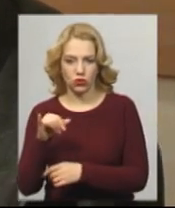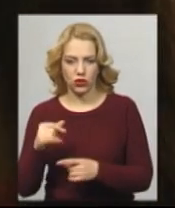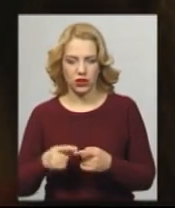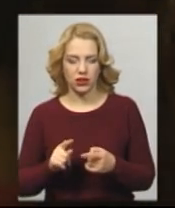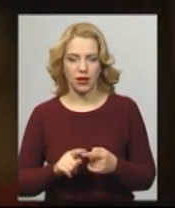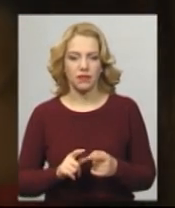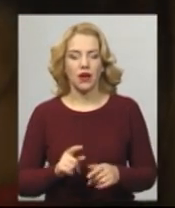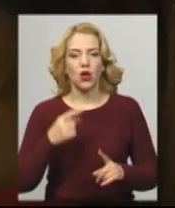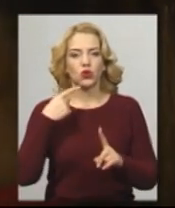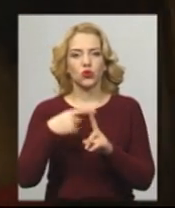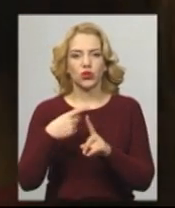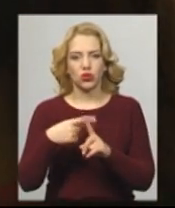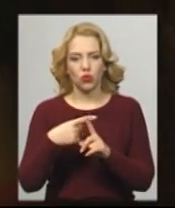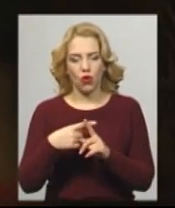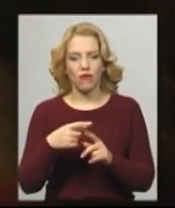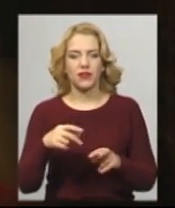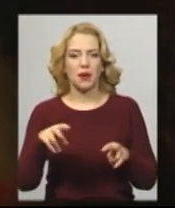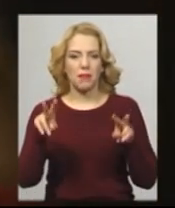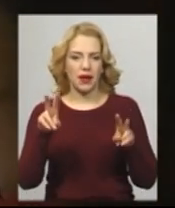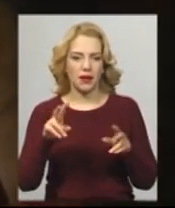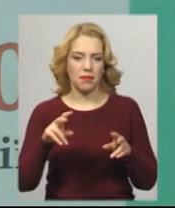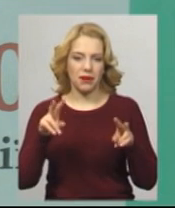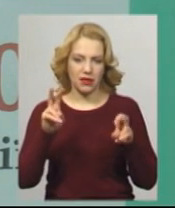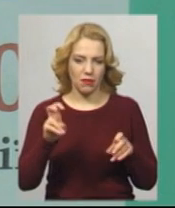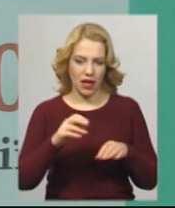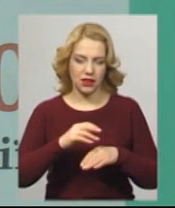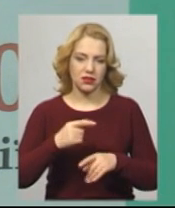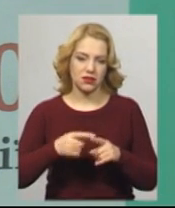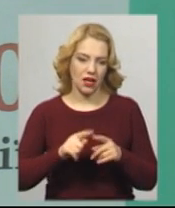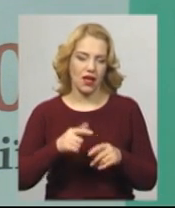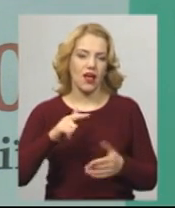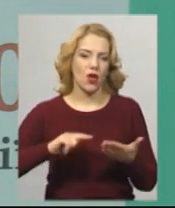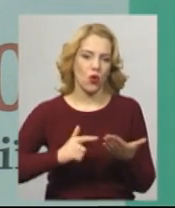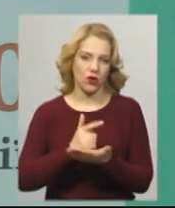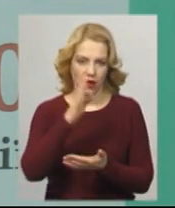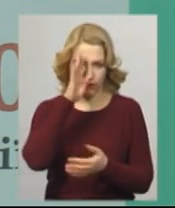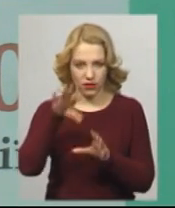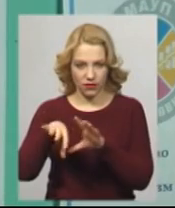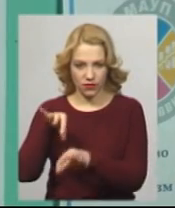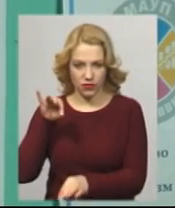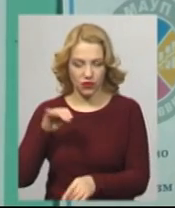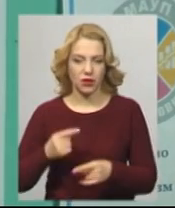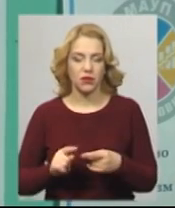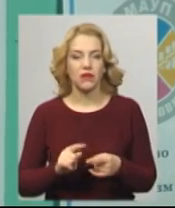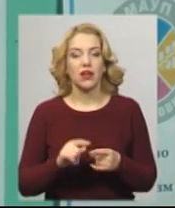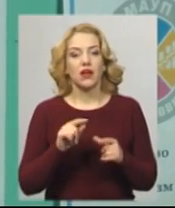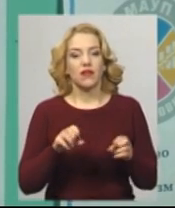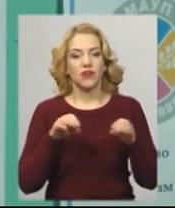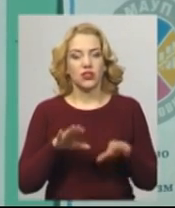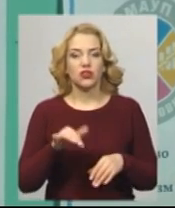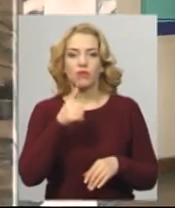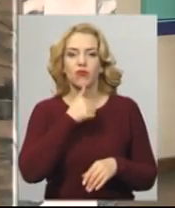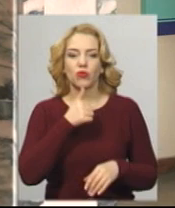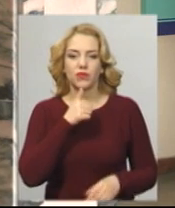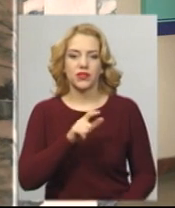додатковим предметом брав географію. Каже, вивчатиметься науку самостійно. Про правила проходження ЗНО студент, каже, знає, тому вирішив пройти пробне